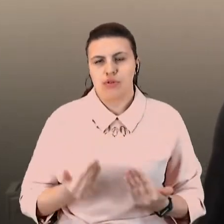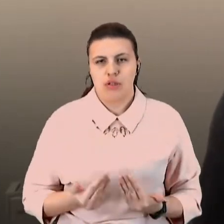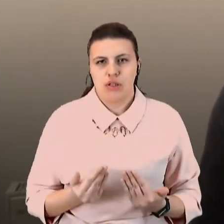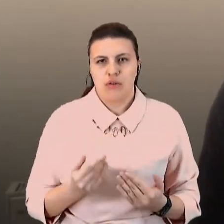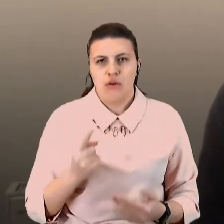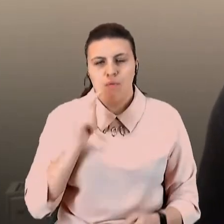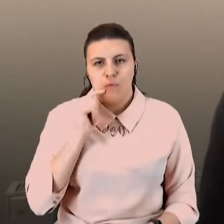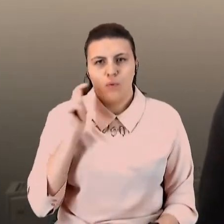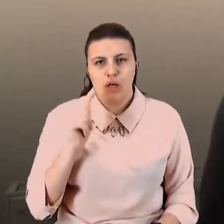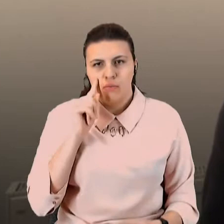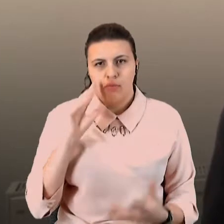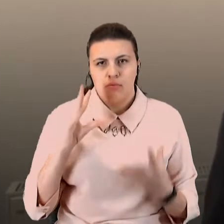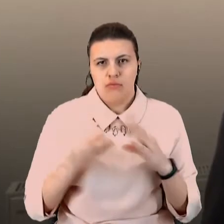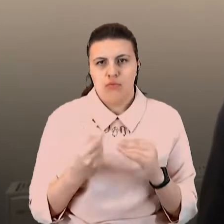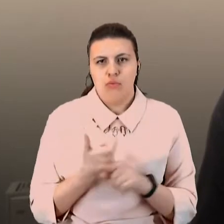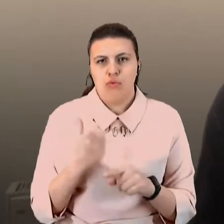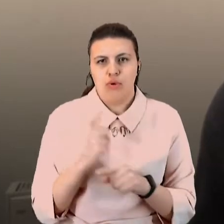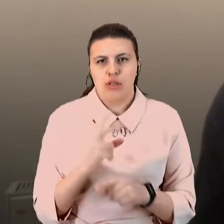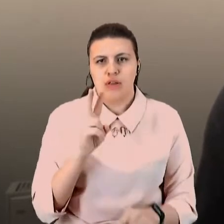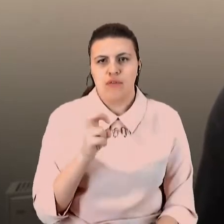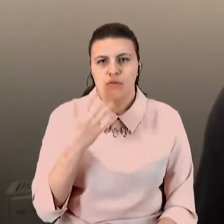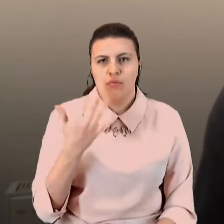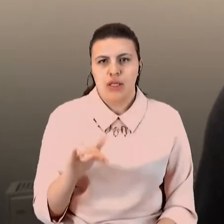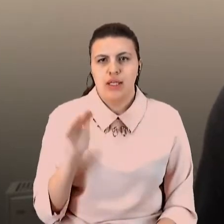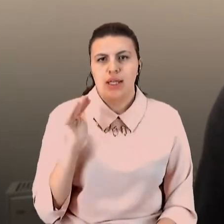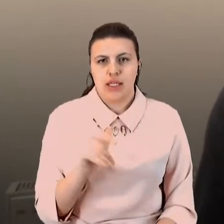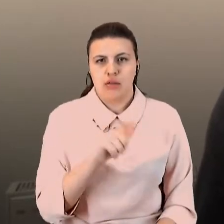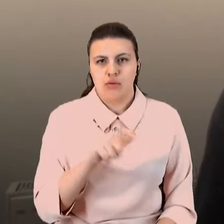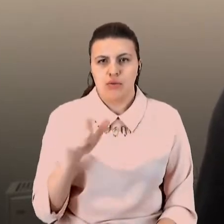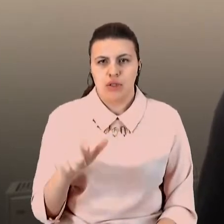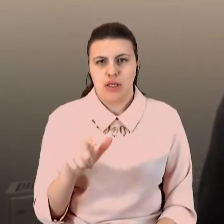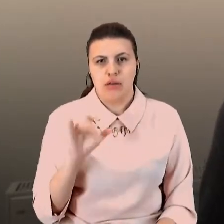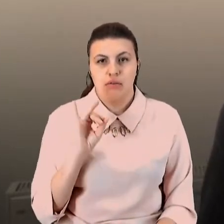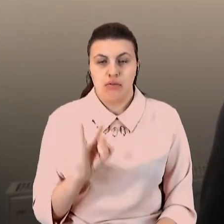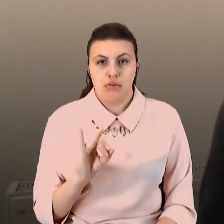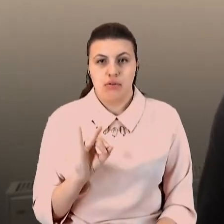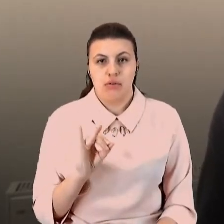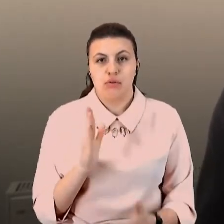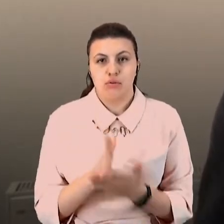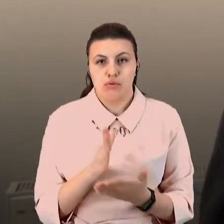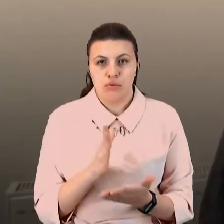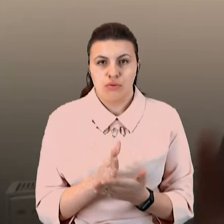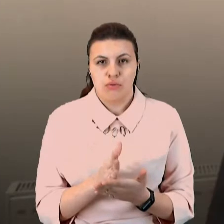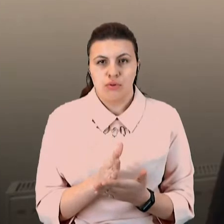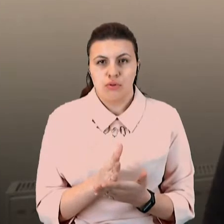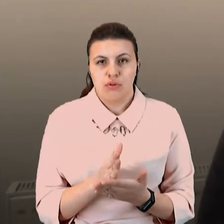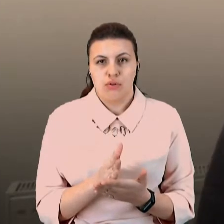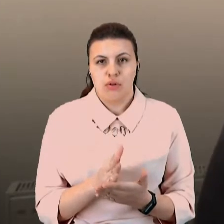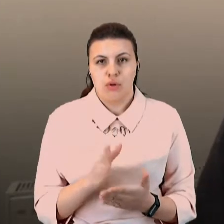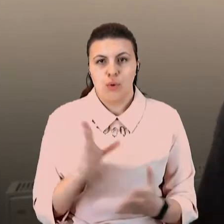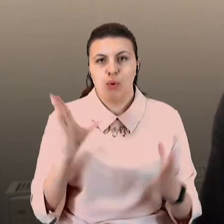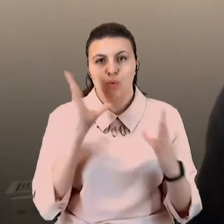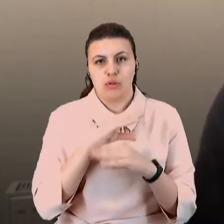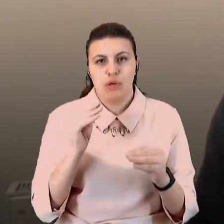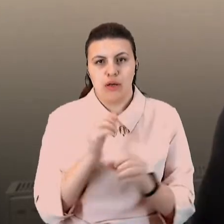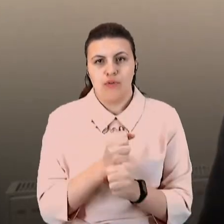проживає більше 250 тисяч людей. І вистачує і успіх в роботі